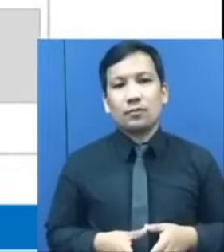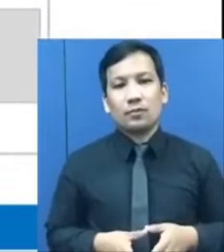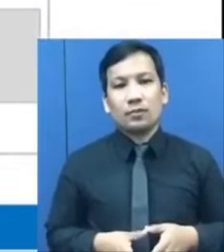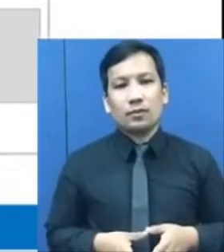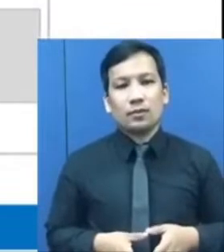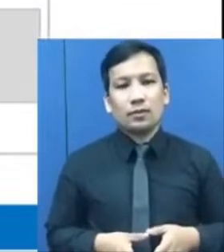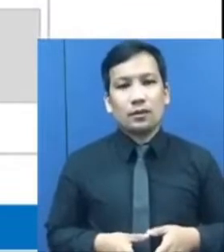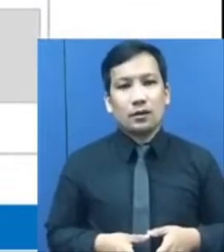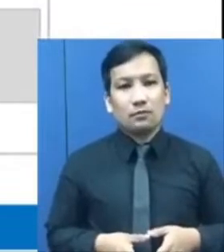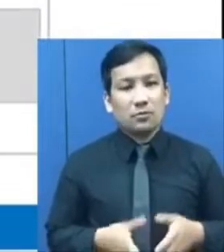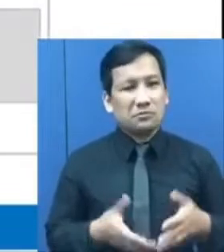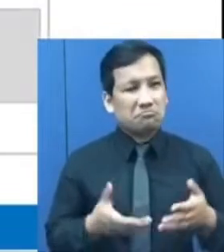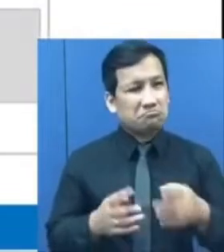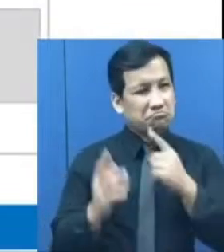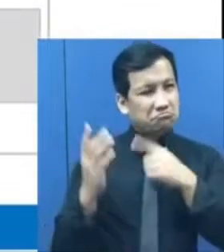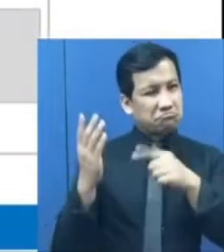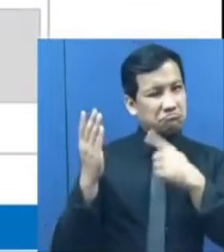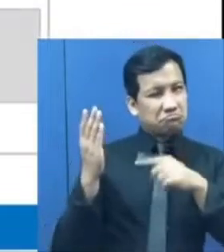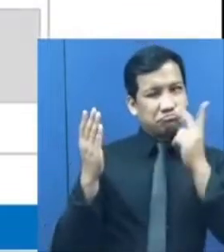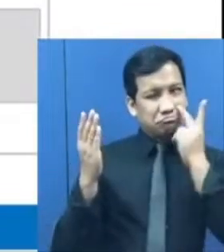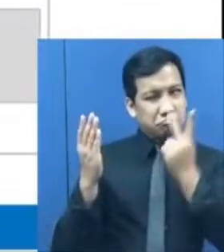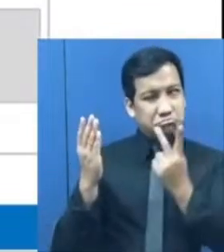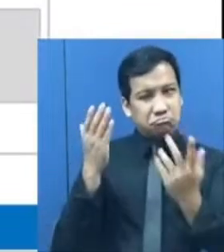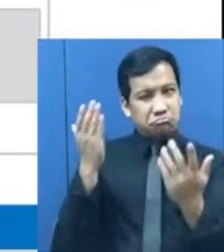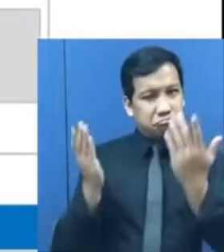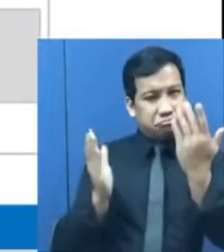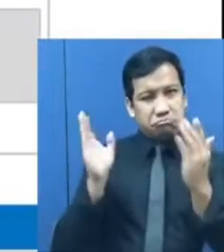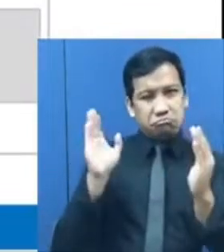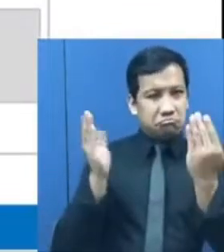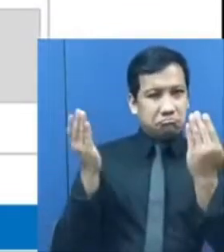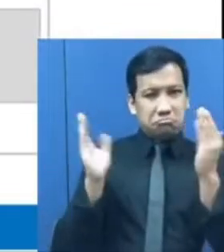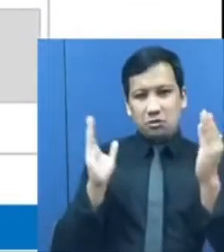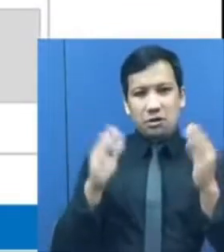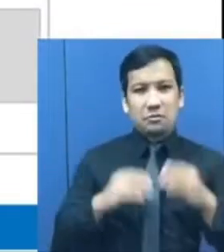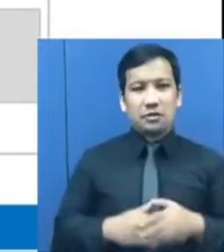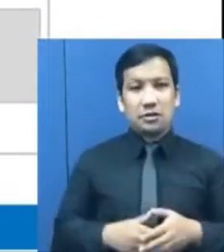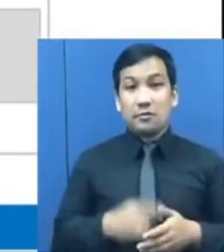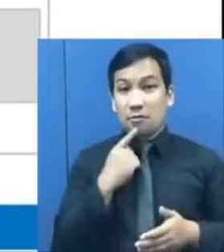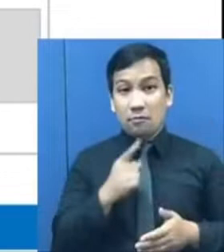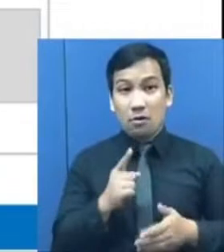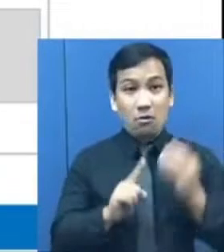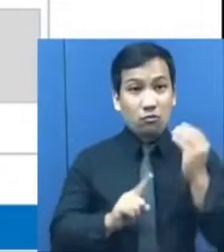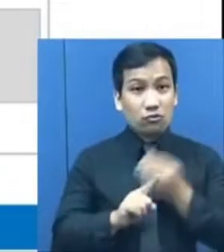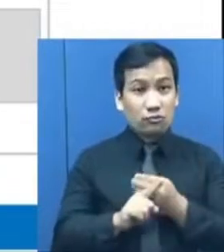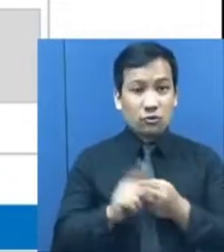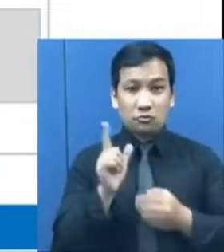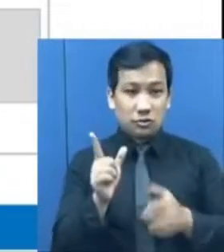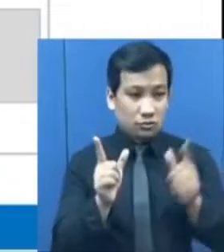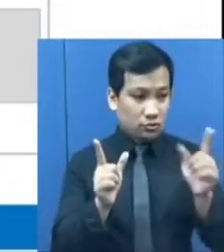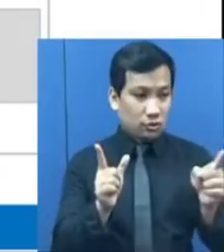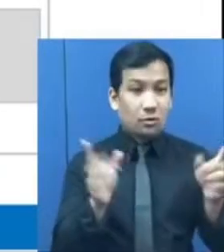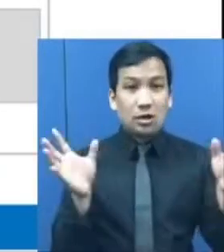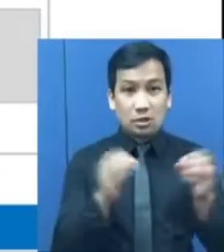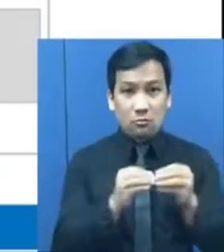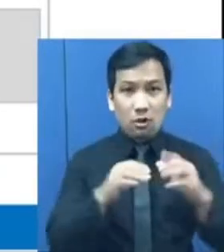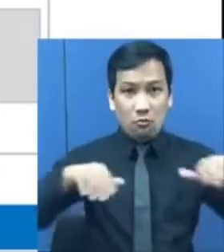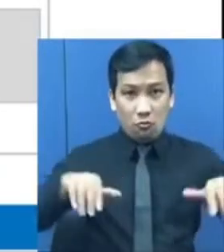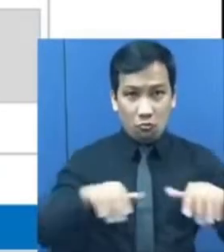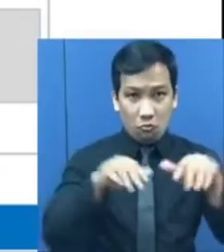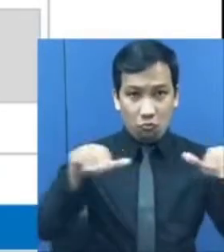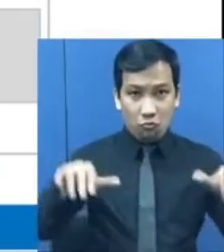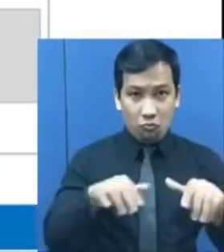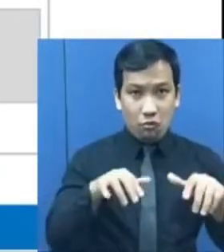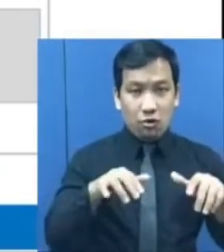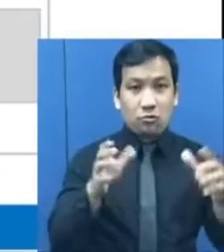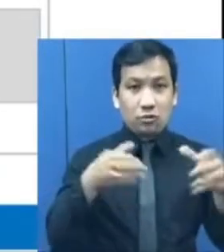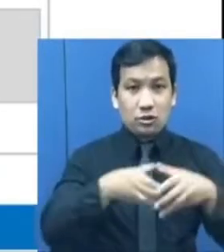Kung atin namang susuriin ang mga datos ayon sa kasarian, sa buwan ng Oktober 2021, ang labor force participation rate